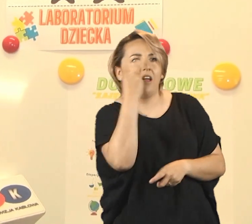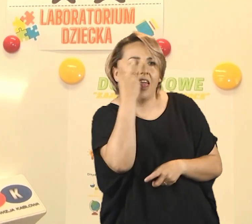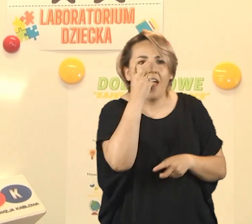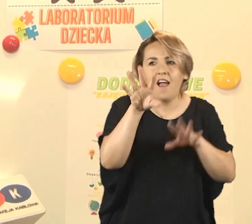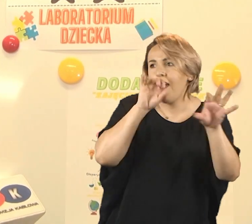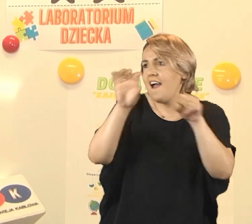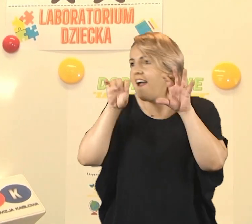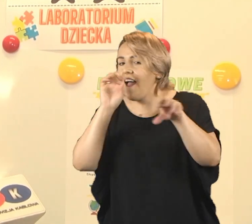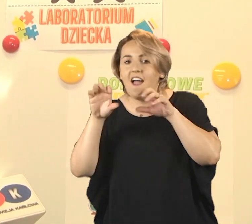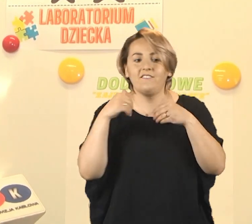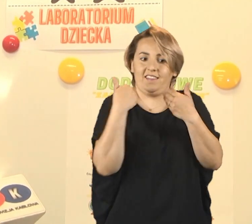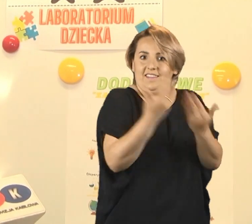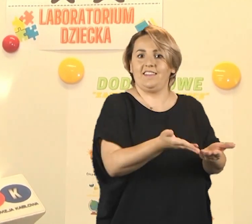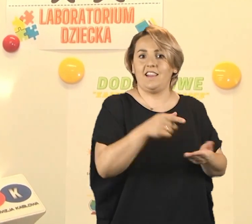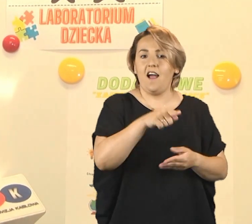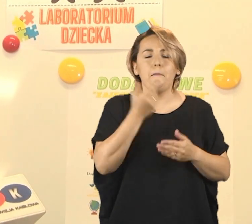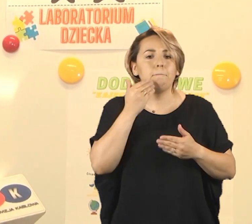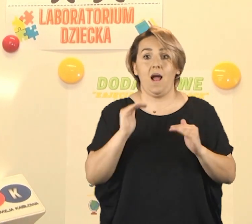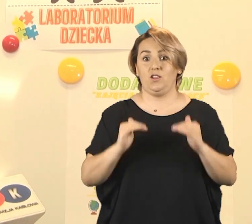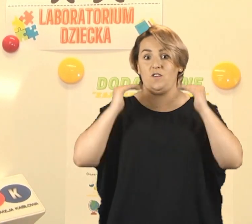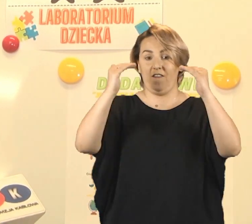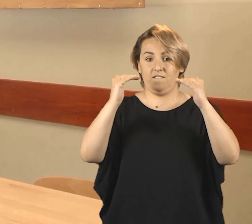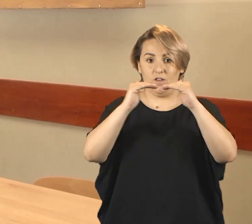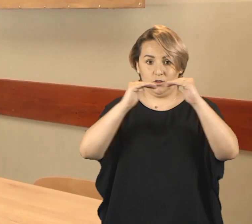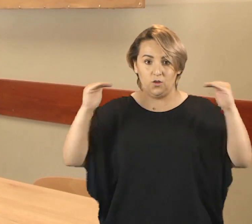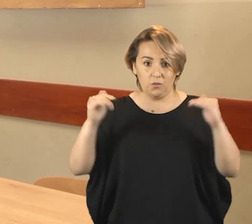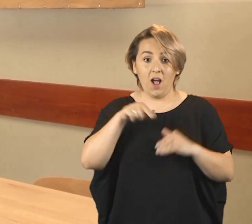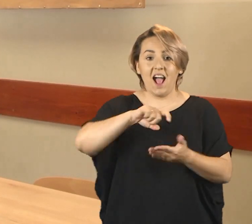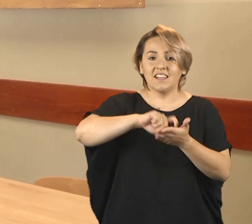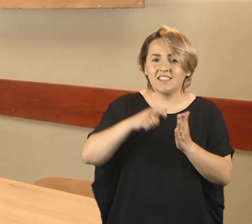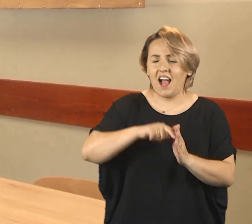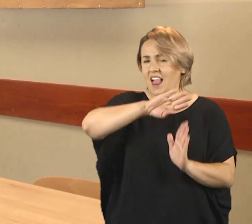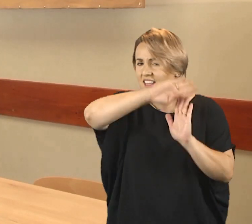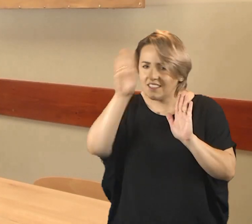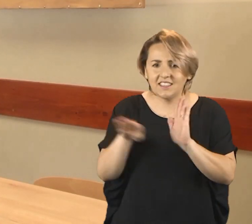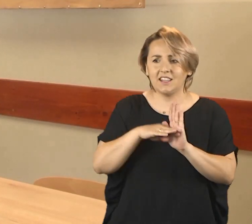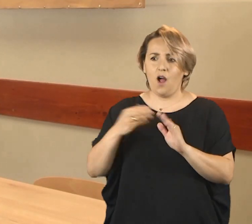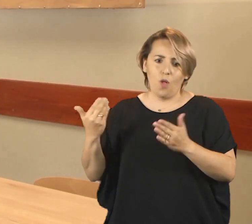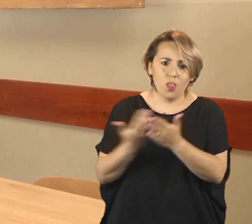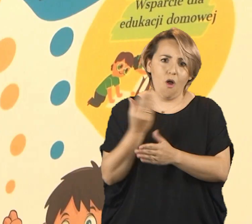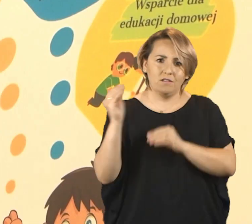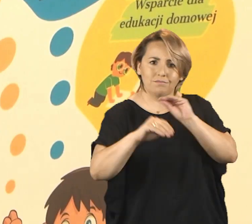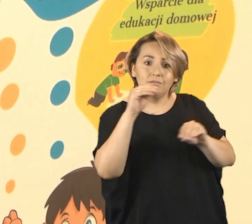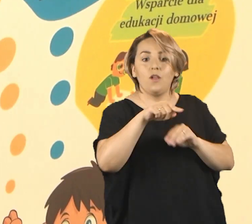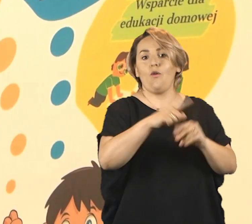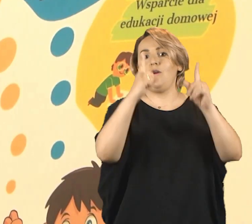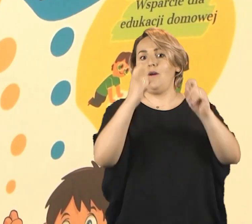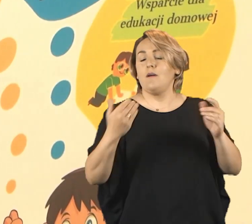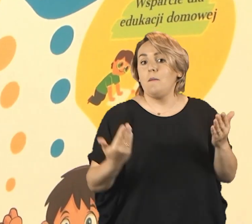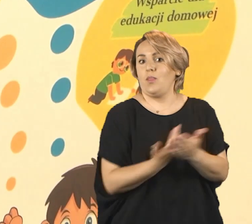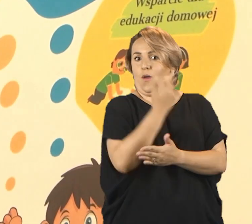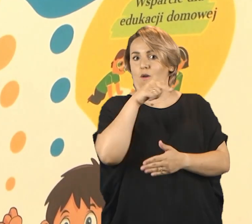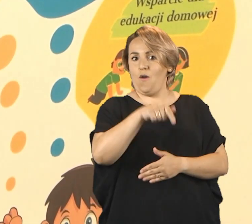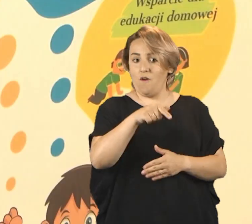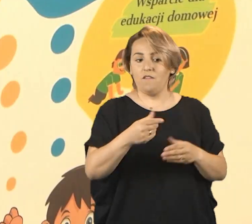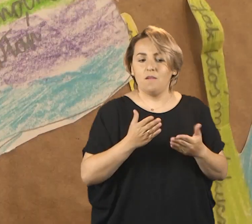dziecka w młodszym wieku szkolnym, która jest na bardzo wysokim poziomie. A sala jest cały czas doposażana, bo to dopiero początek jej działalności.